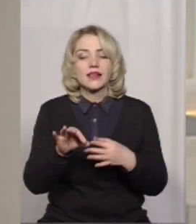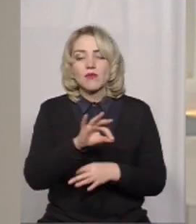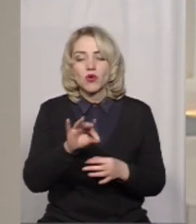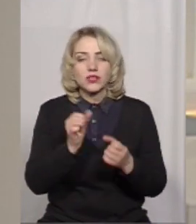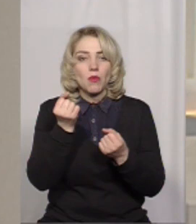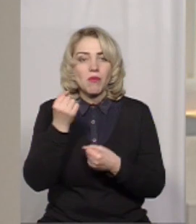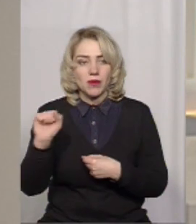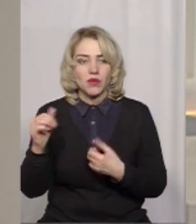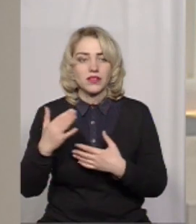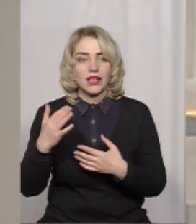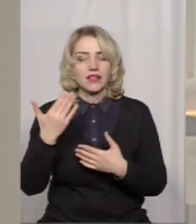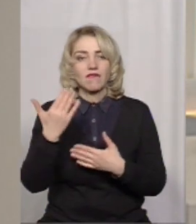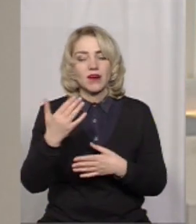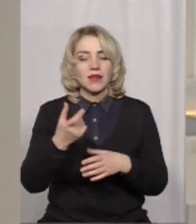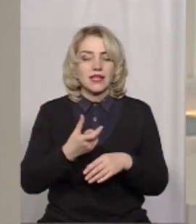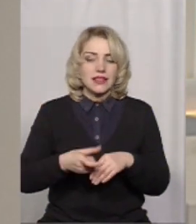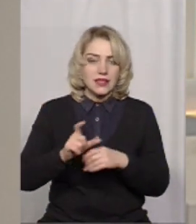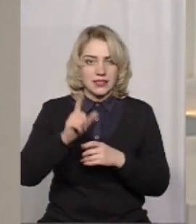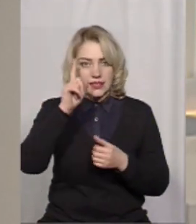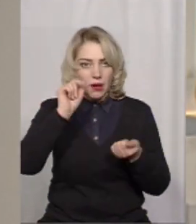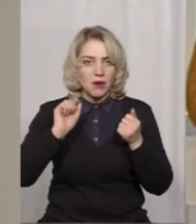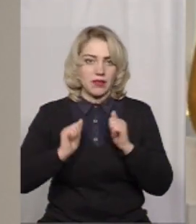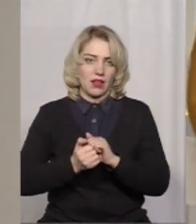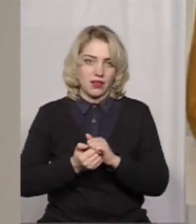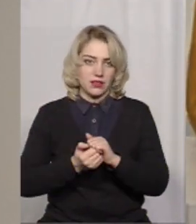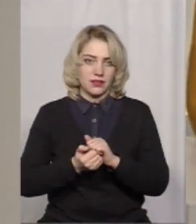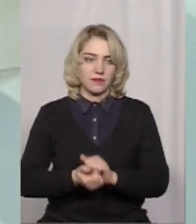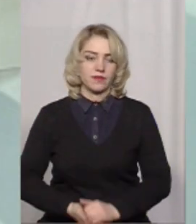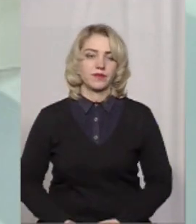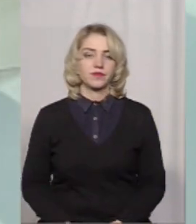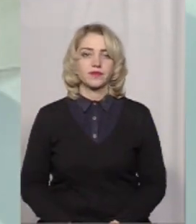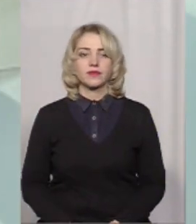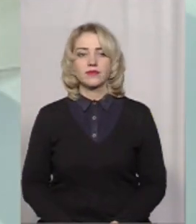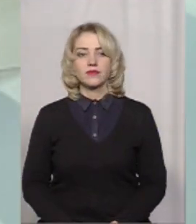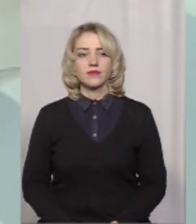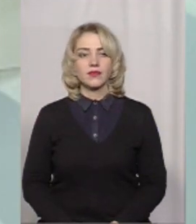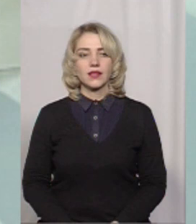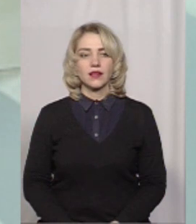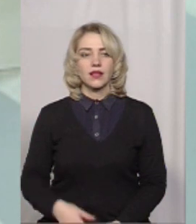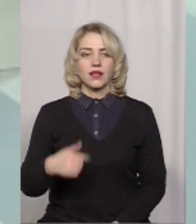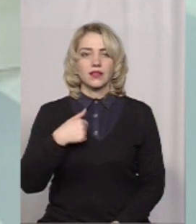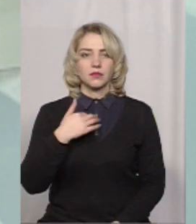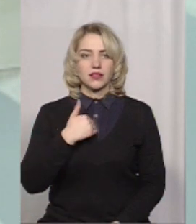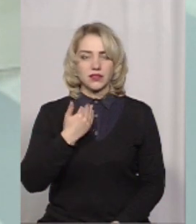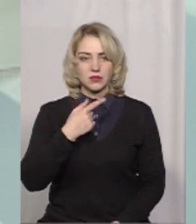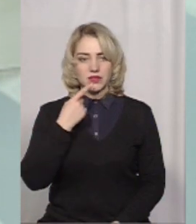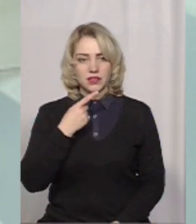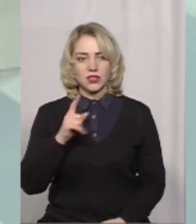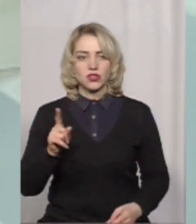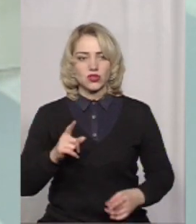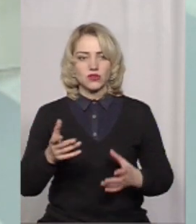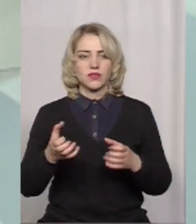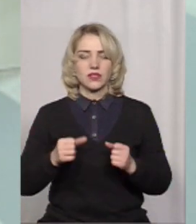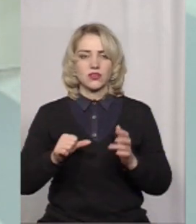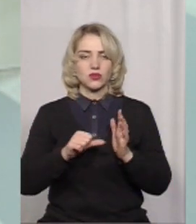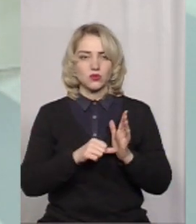Які вам запам'яталися, які були найцікавішими, найоригінальнішими? Ну, мені, по-перше, хотілося б зазначити, що взявши